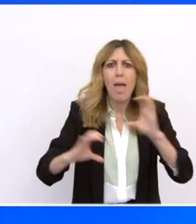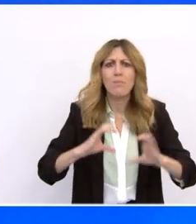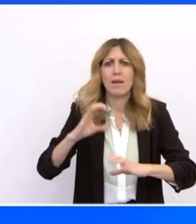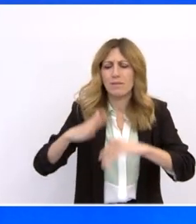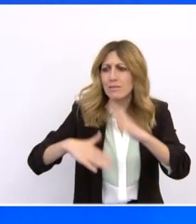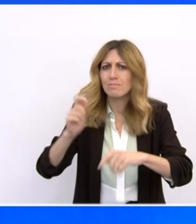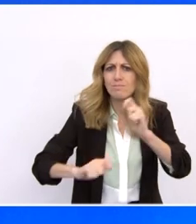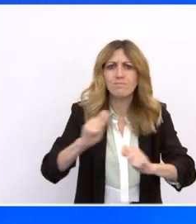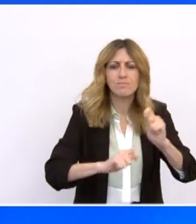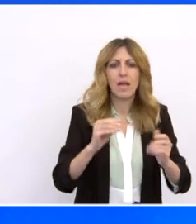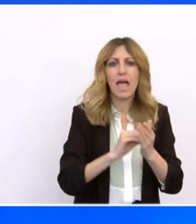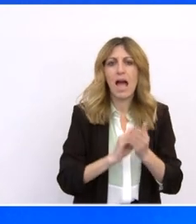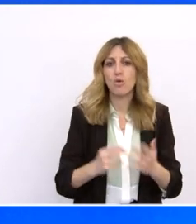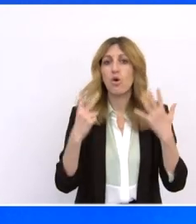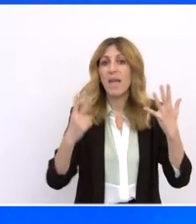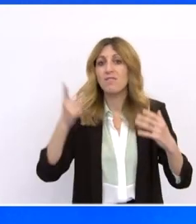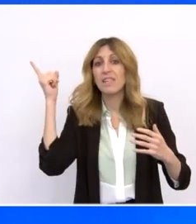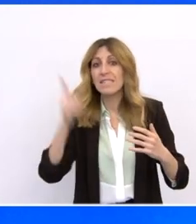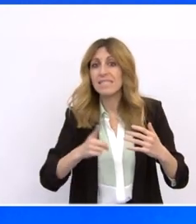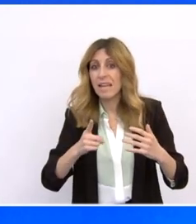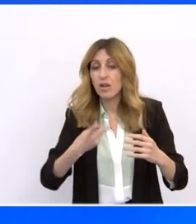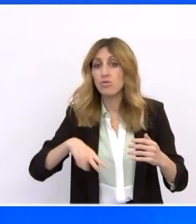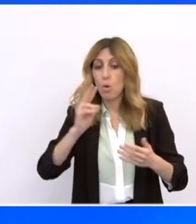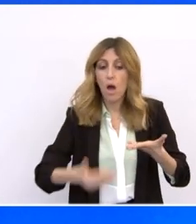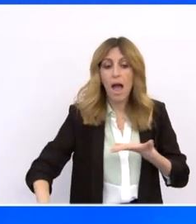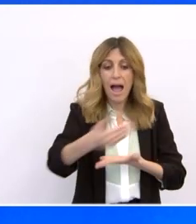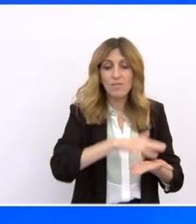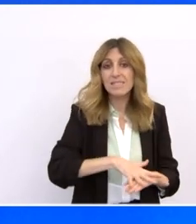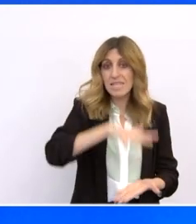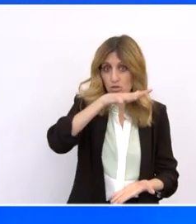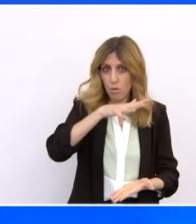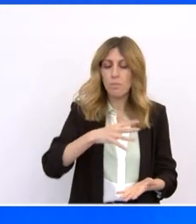πραγματικού ΑΕΠ κατά 7 ποσοστιαίες μονάδες μέχρι το 2026.